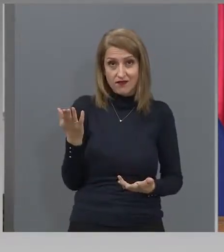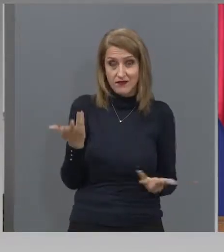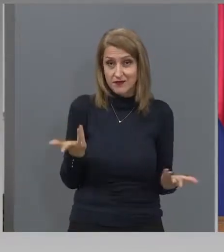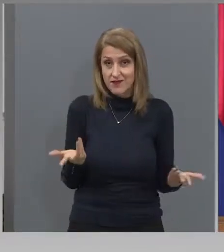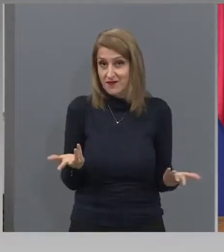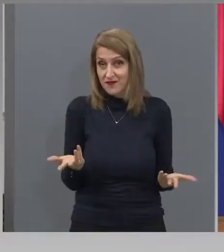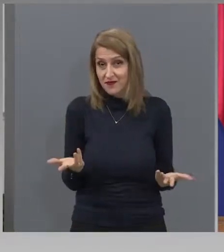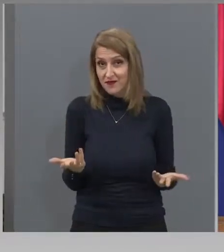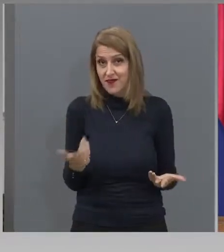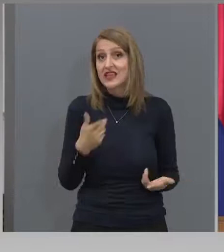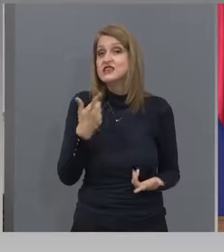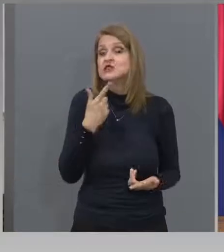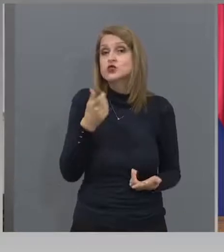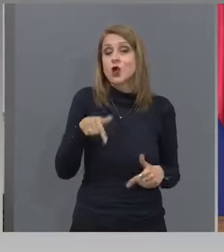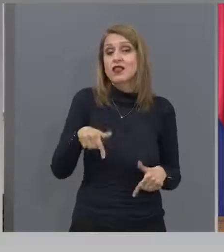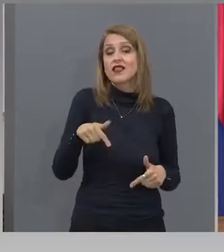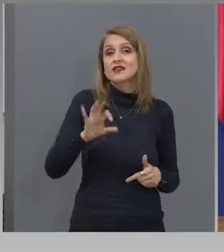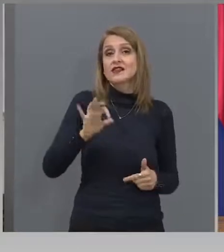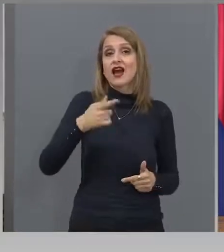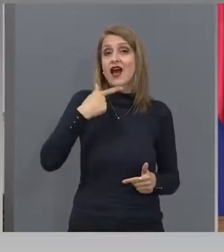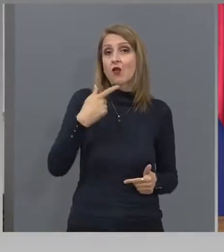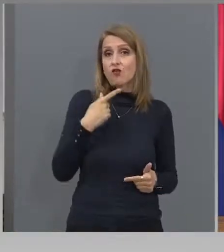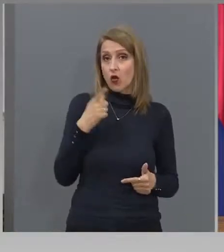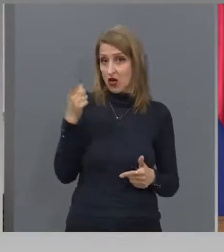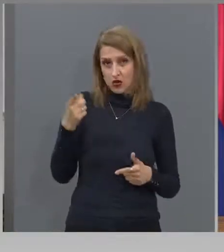Танеска го говори, това е ли създава страх?